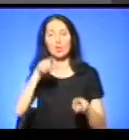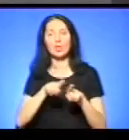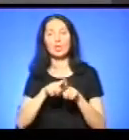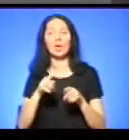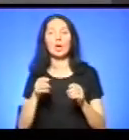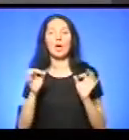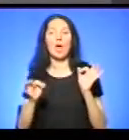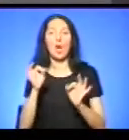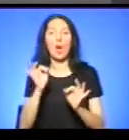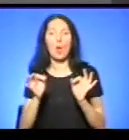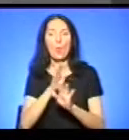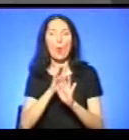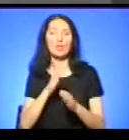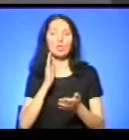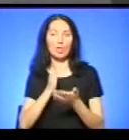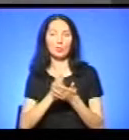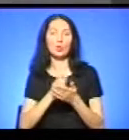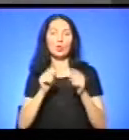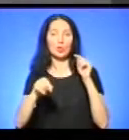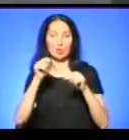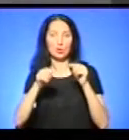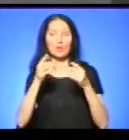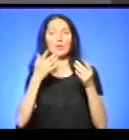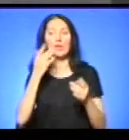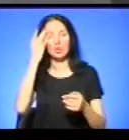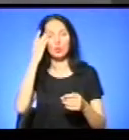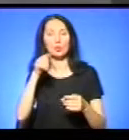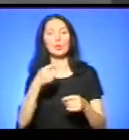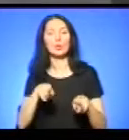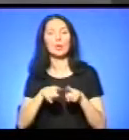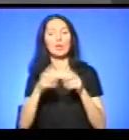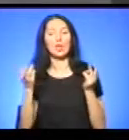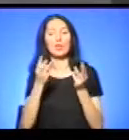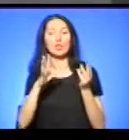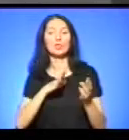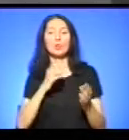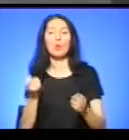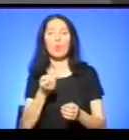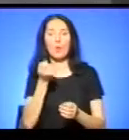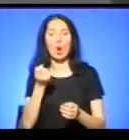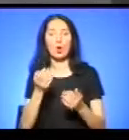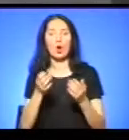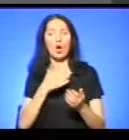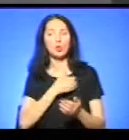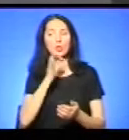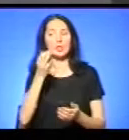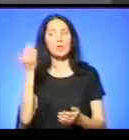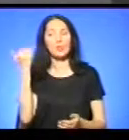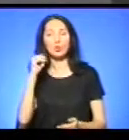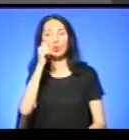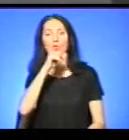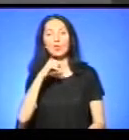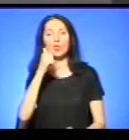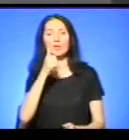не жаркі, і ми мали досить дощове літо в цьому році, тому таких пожеж виникло порівняно небагато. Хоча хочу зазначити, що у минулому році